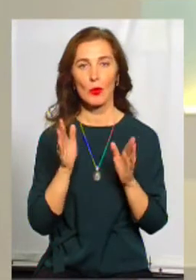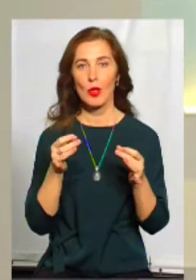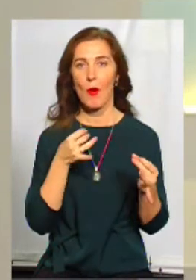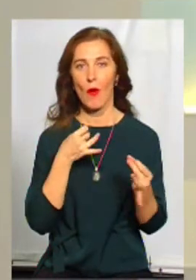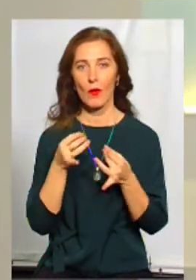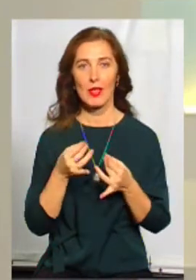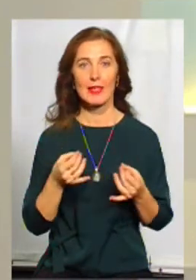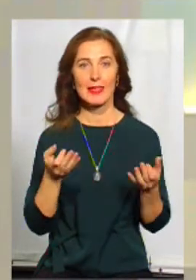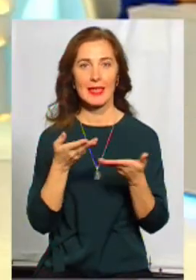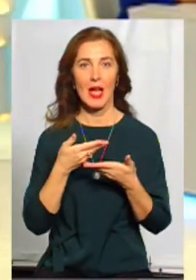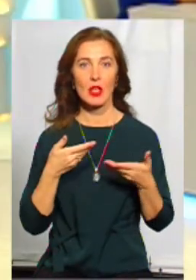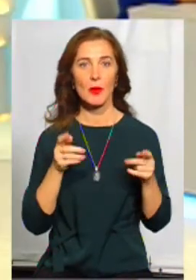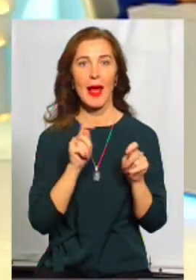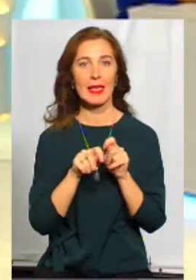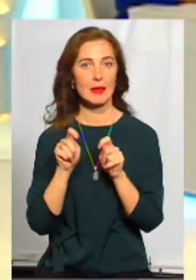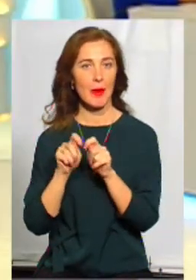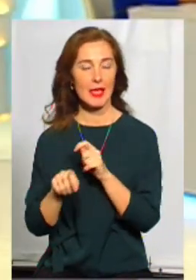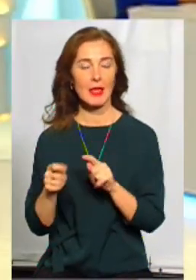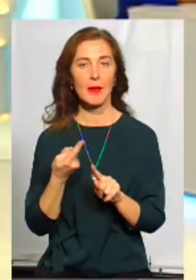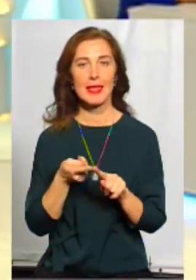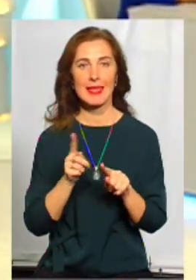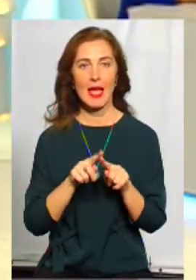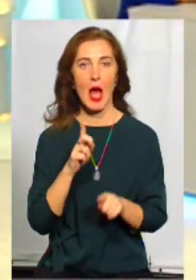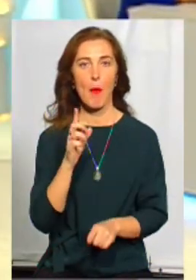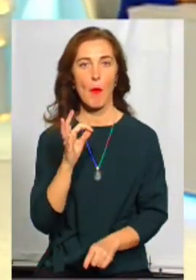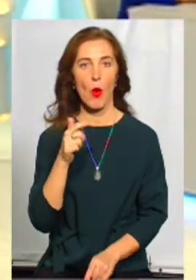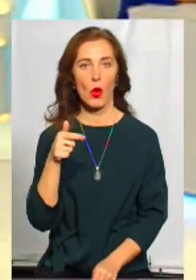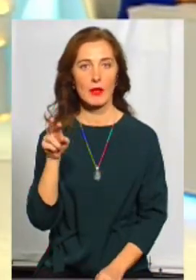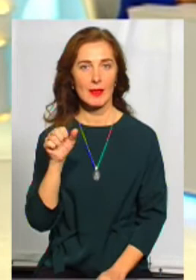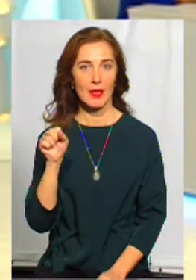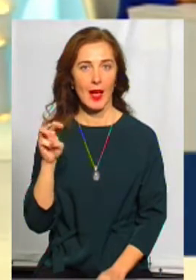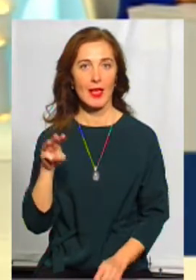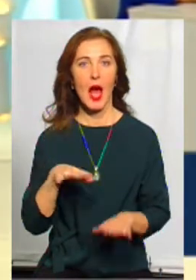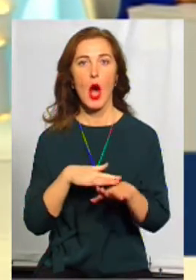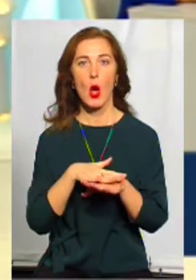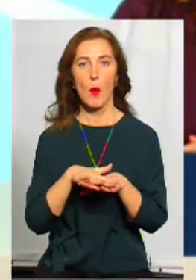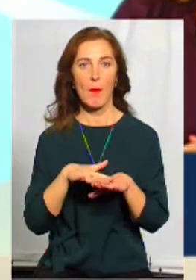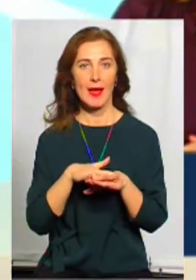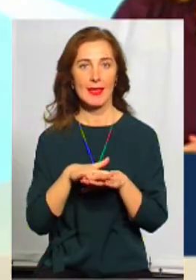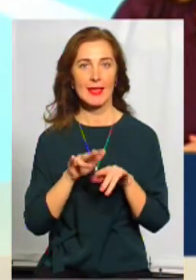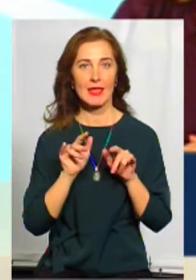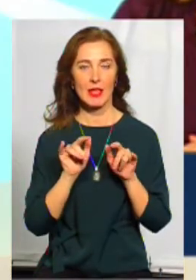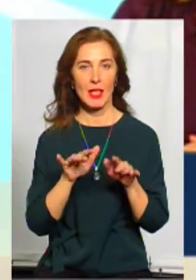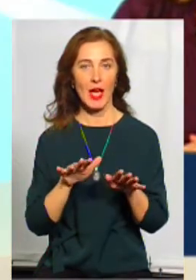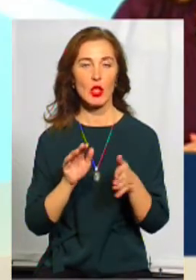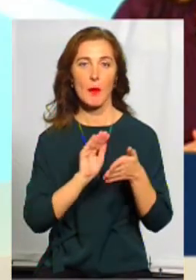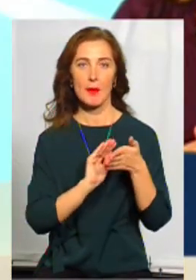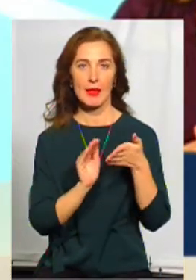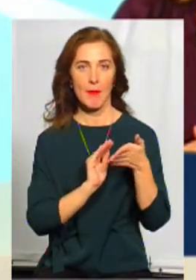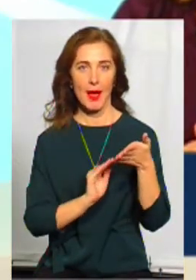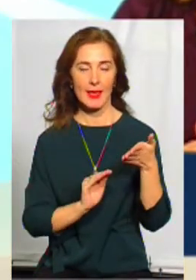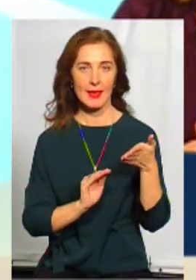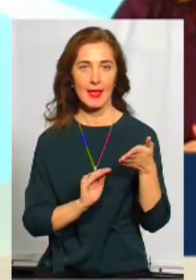нашими експертами. Це Богдан Тиленько, громадський діяч, письменник.